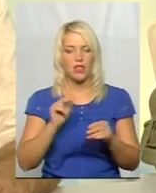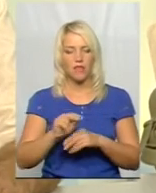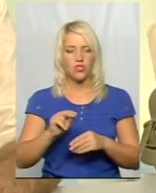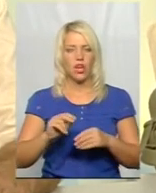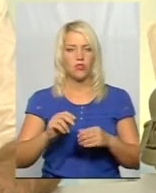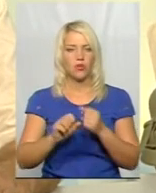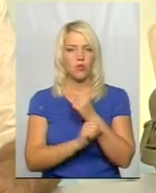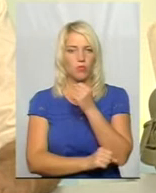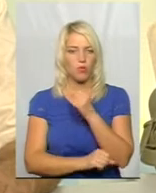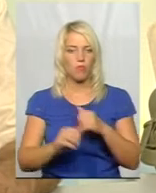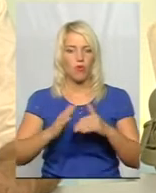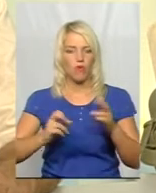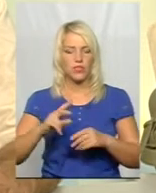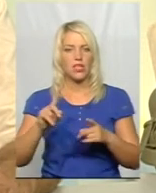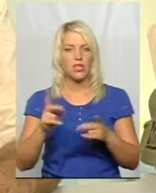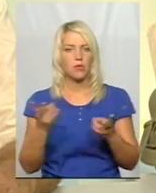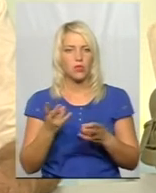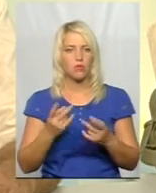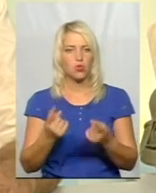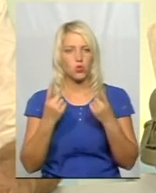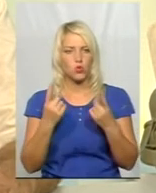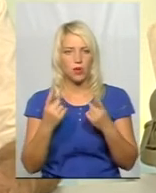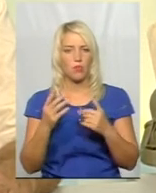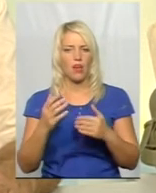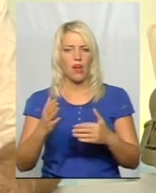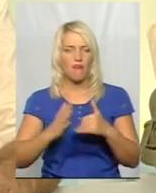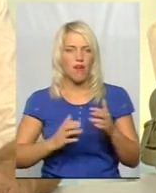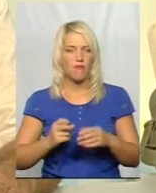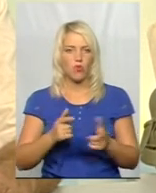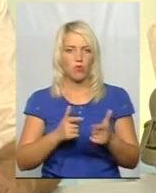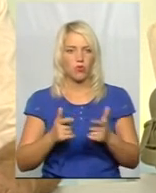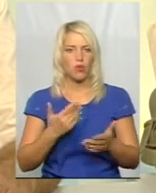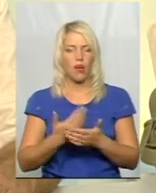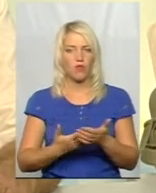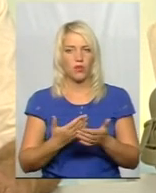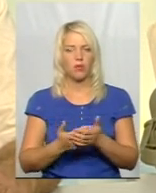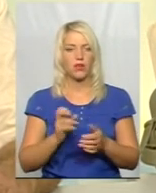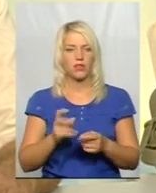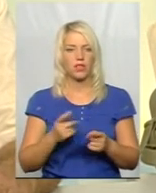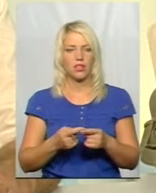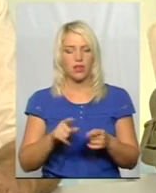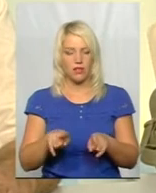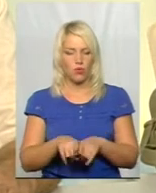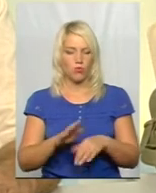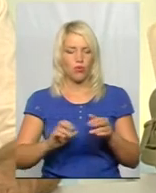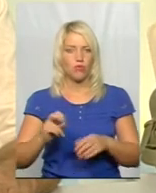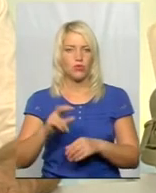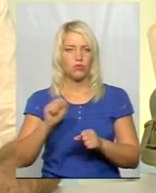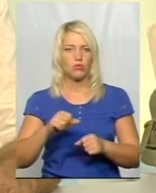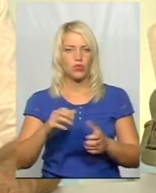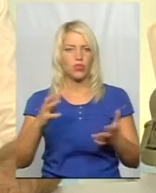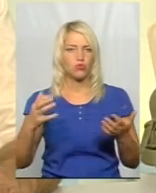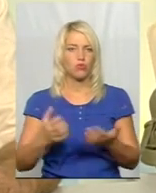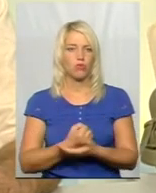суттєвої кваліфікованої підготовки. А ось, наприклад, таку професію можна здобути,